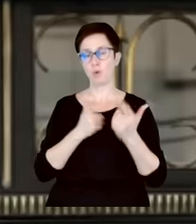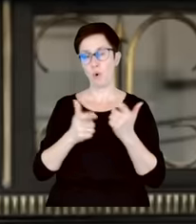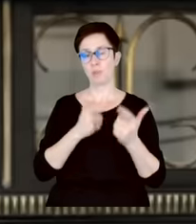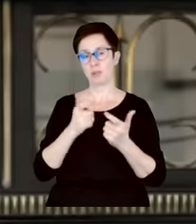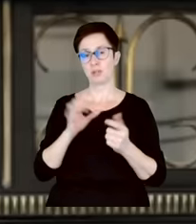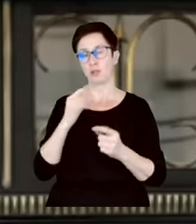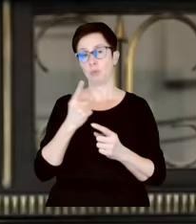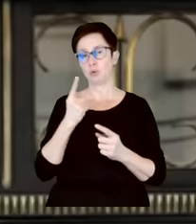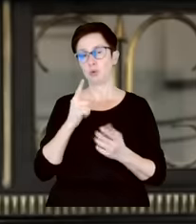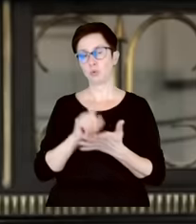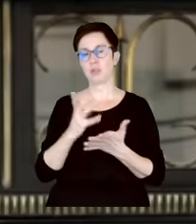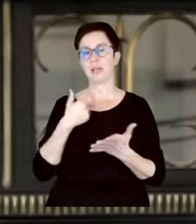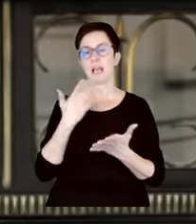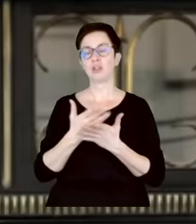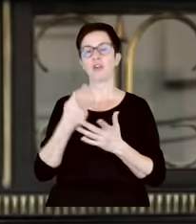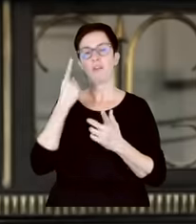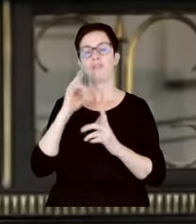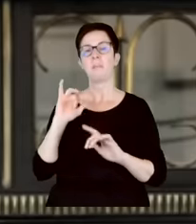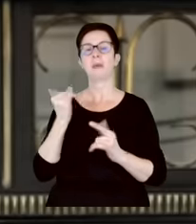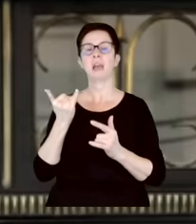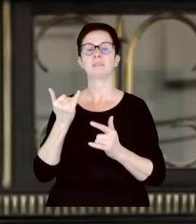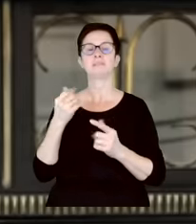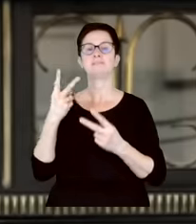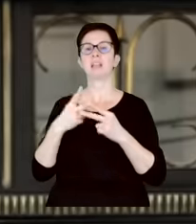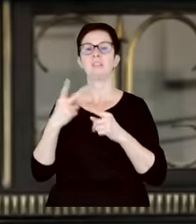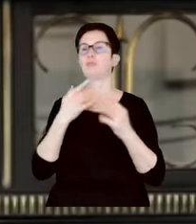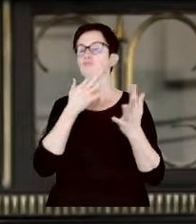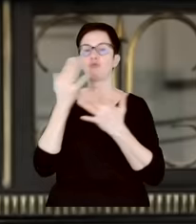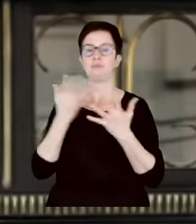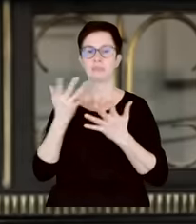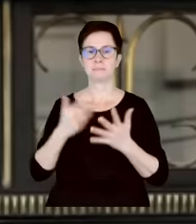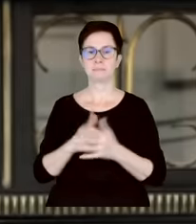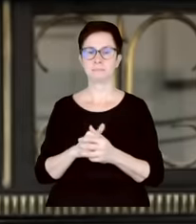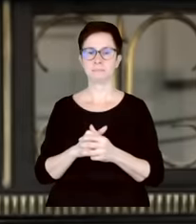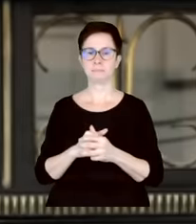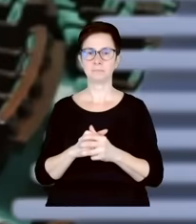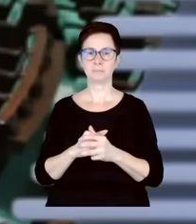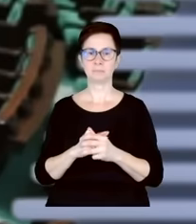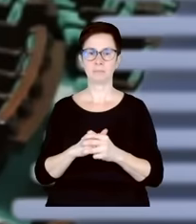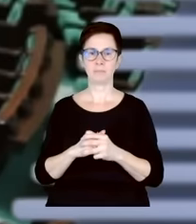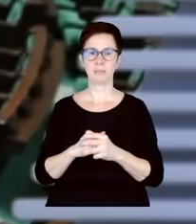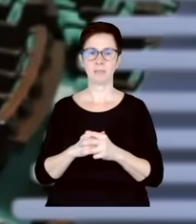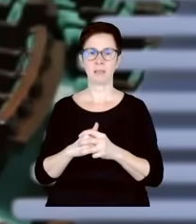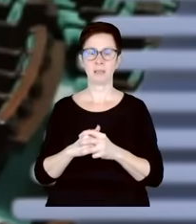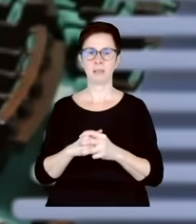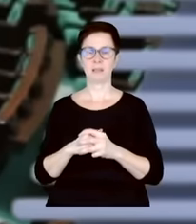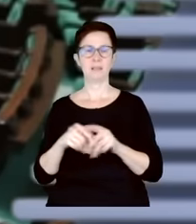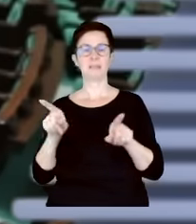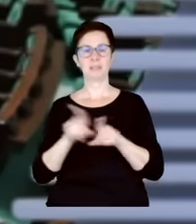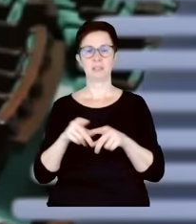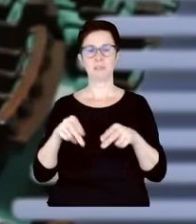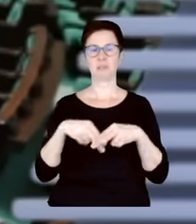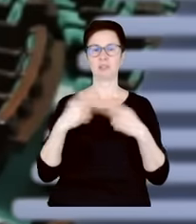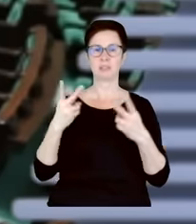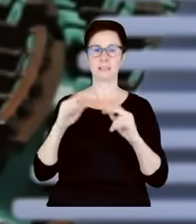Ja po prostu znam tylko przekaz medialny, nie znam, ale to co Pan mówi, no... Ale zna Pani datę w aktach notarialnych. To jest ten sam dzień, kiedy Sejm